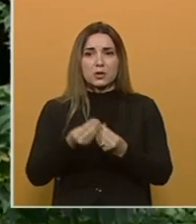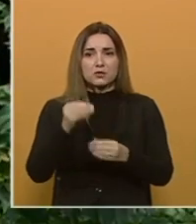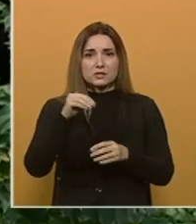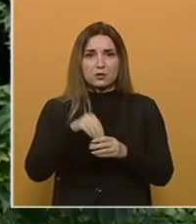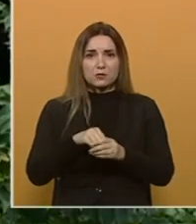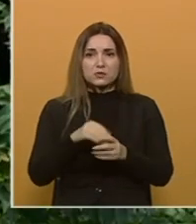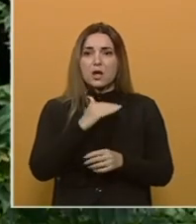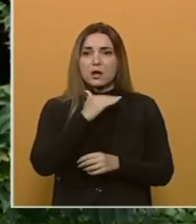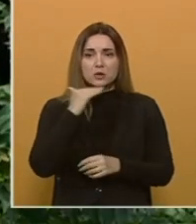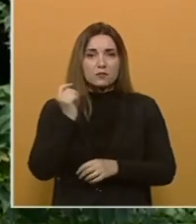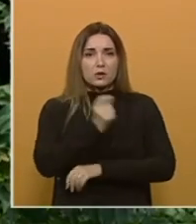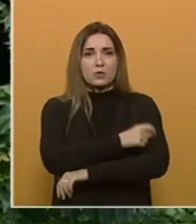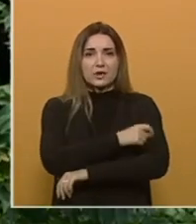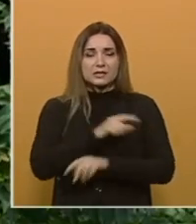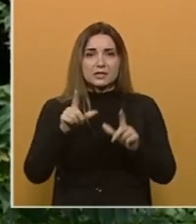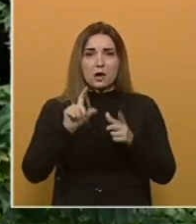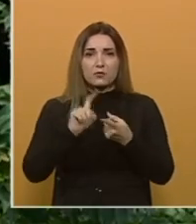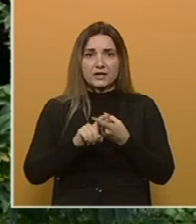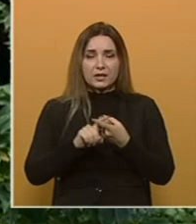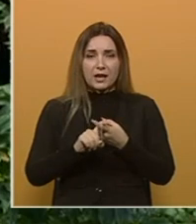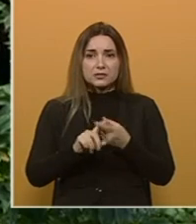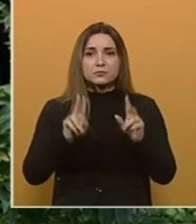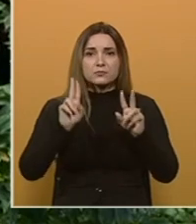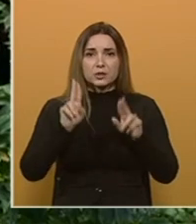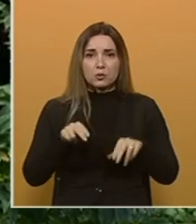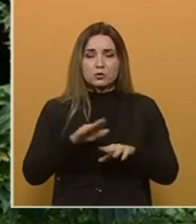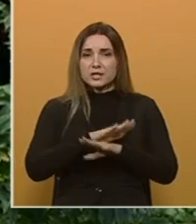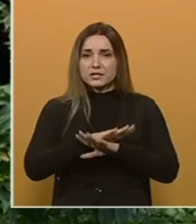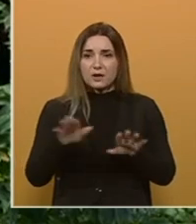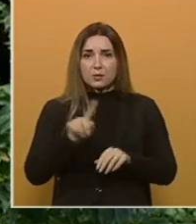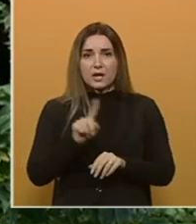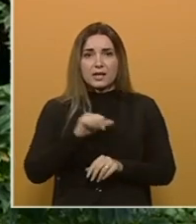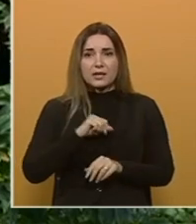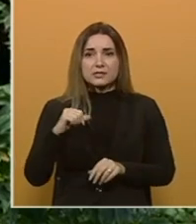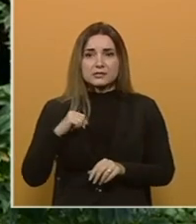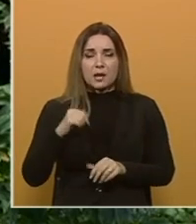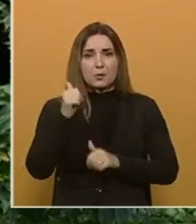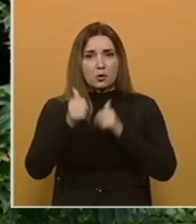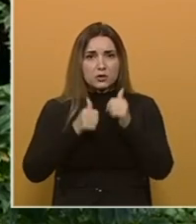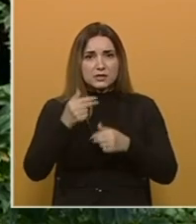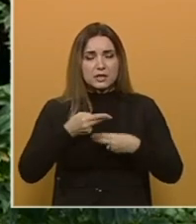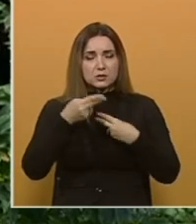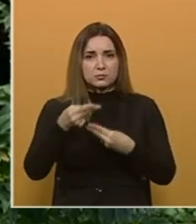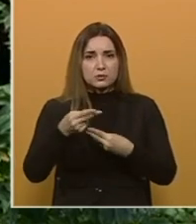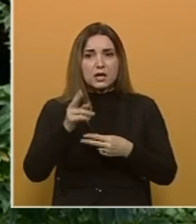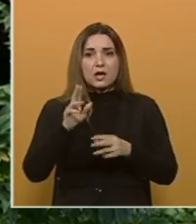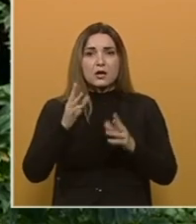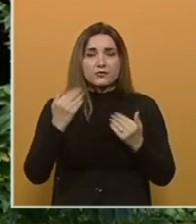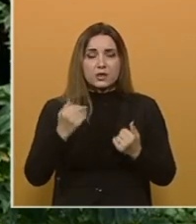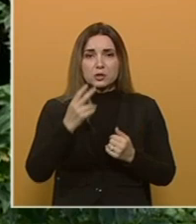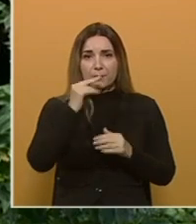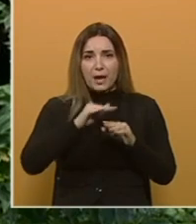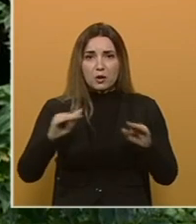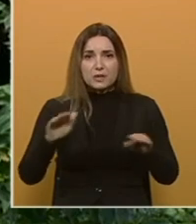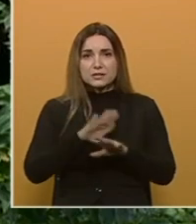Dovoljno je vakcina u Federaciji nabavljena tako da je omogućeno svakom, ne samo u gostiteljičkih radnika, čak i maloletnici, svi